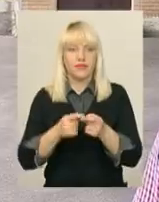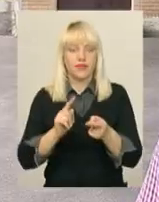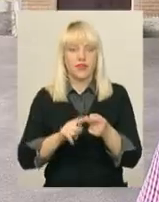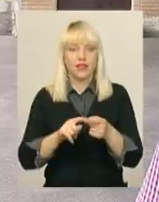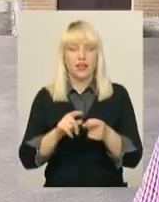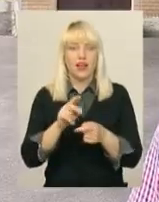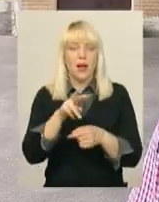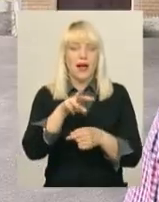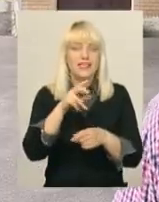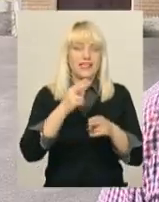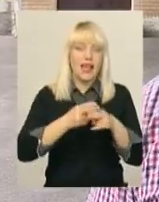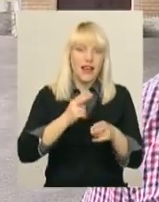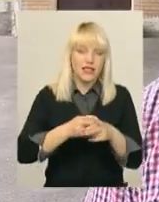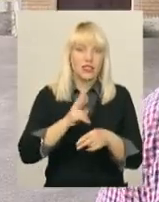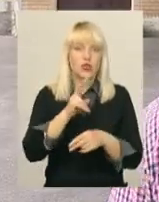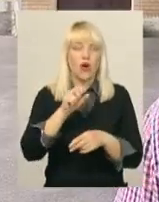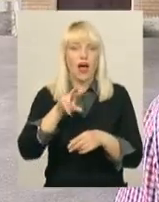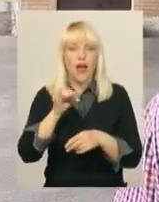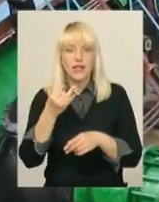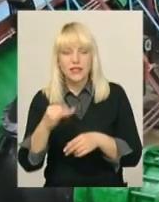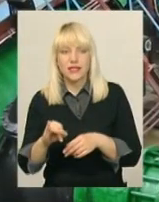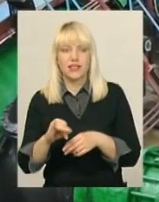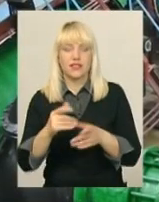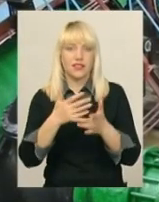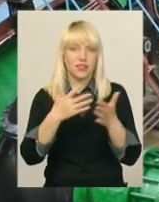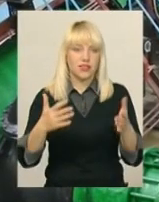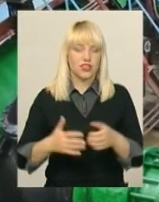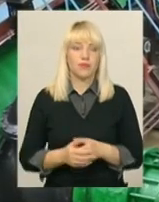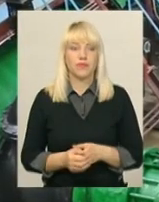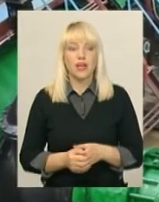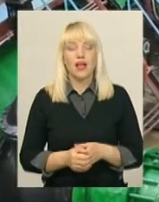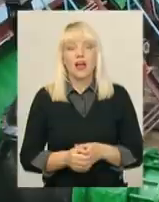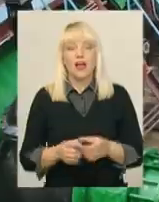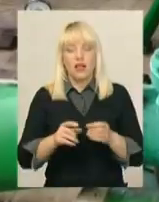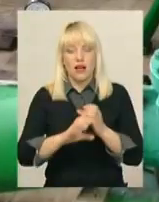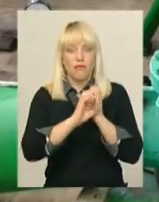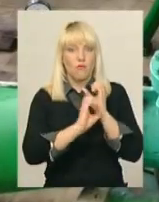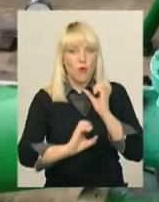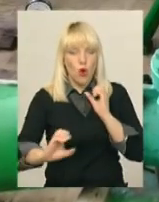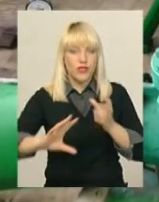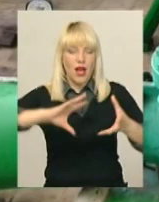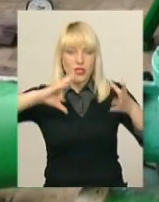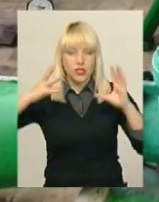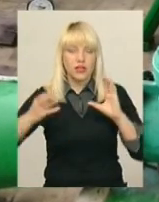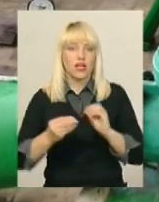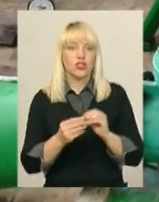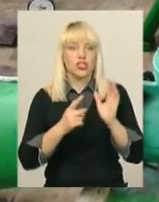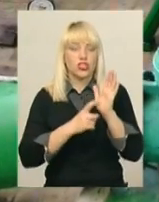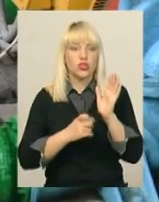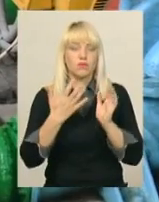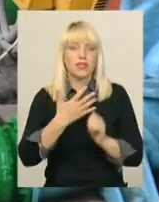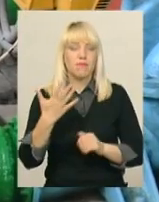такі відкладення теж промиваються з трубопроводів. Загальна протяжність водопровідної мережі Хмельницького – 675